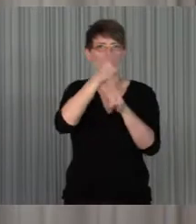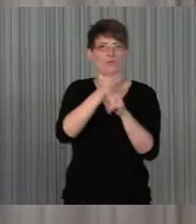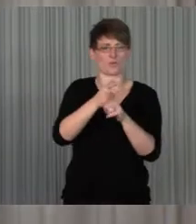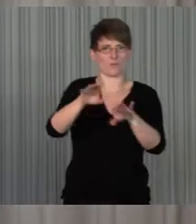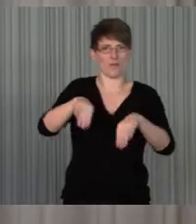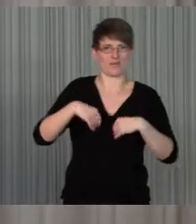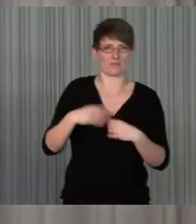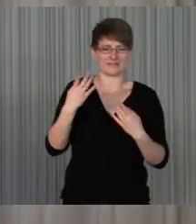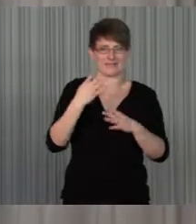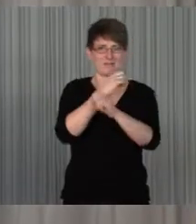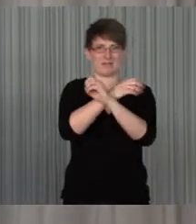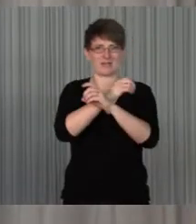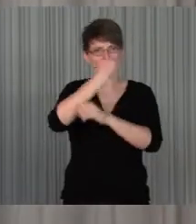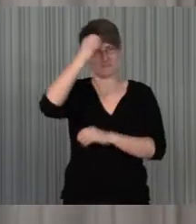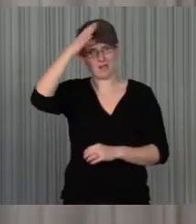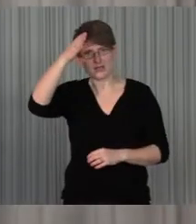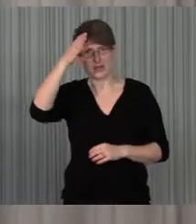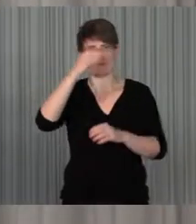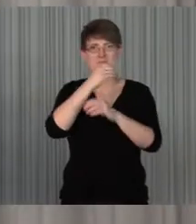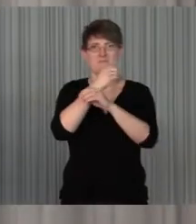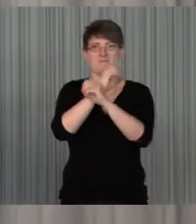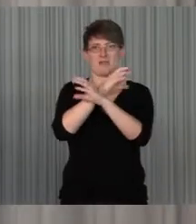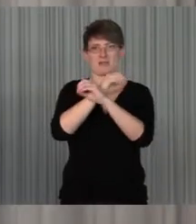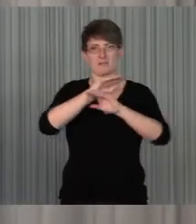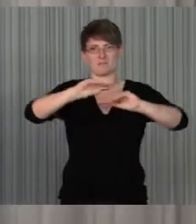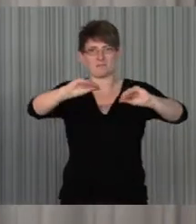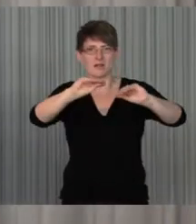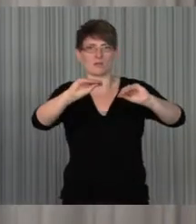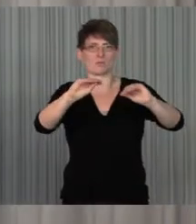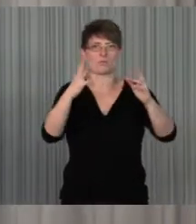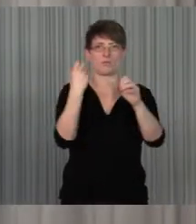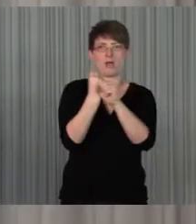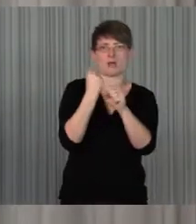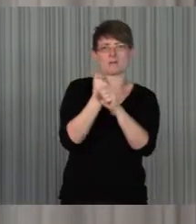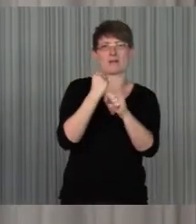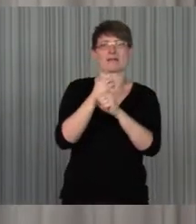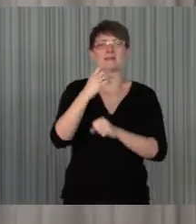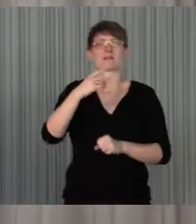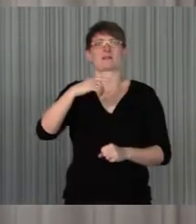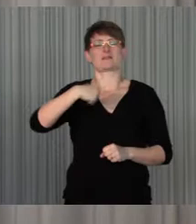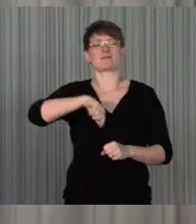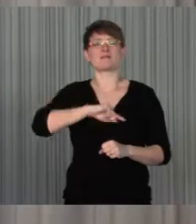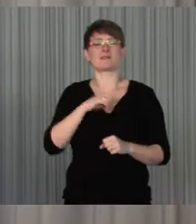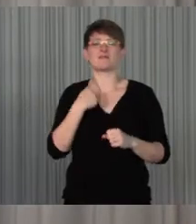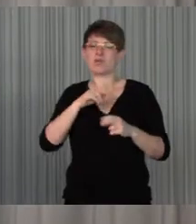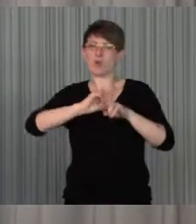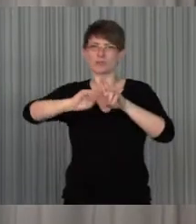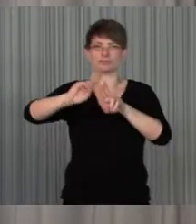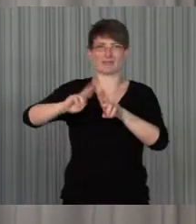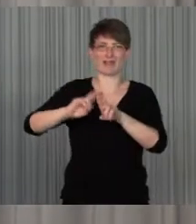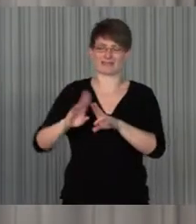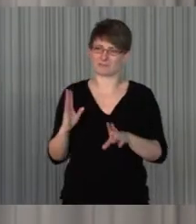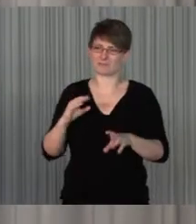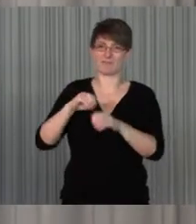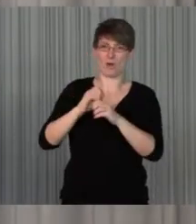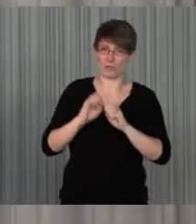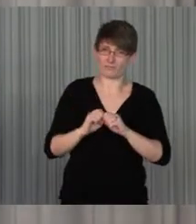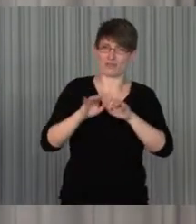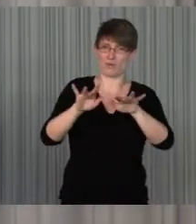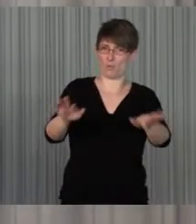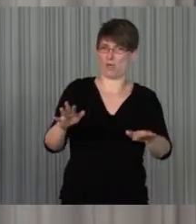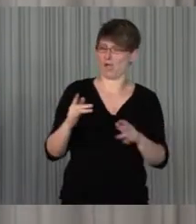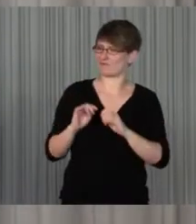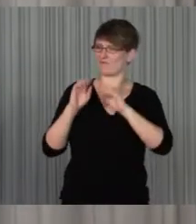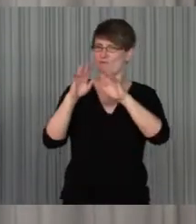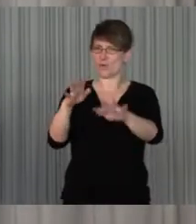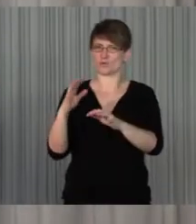die wir im Bereich der Medienbildung, die wir Logik oder im Bereich der Illusion haben, auch haben, das mitzugestalten und mitzuwirken, denke ich